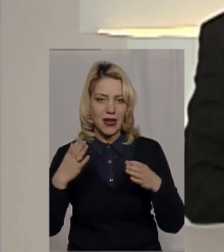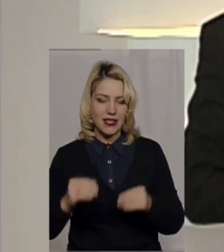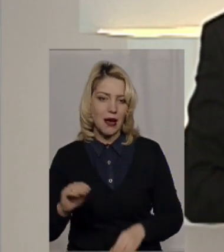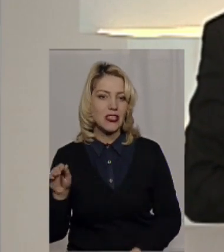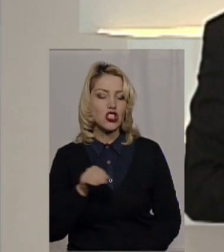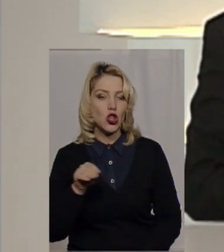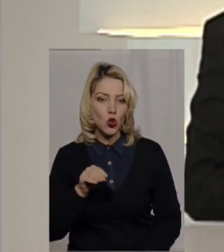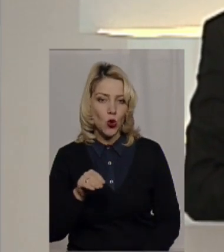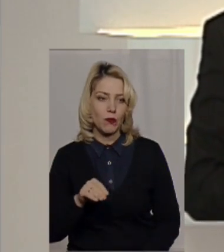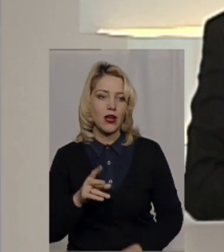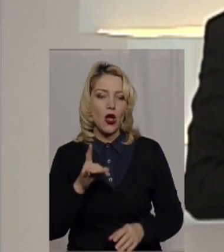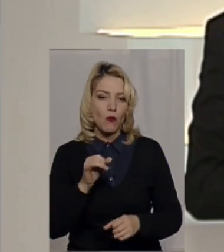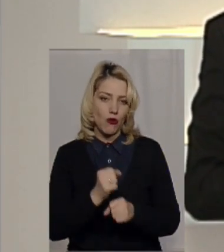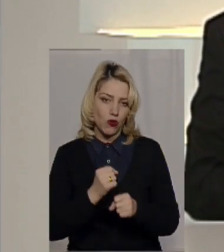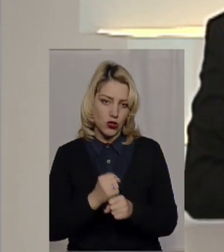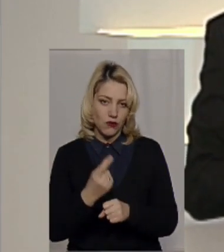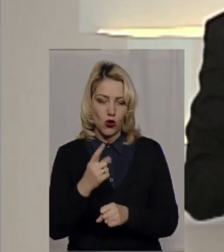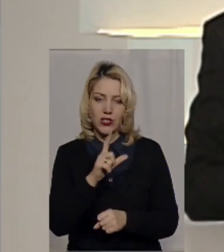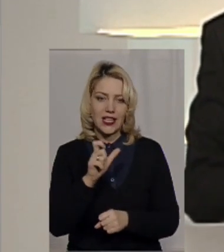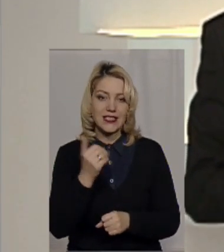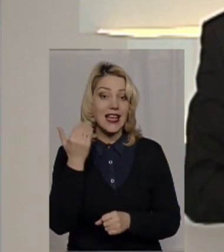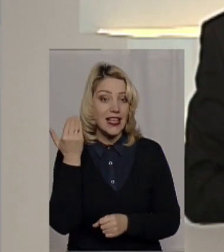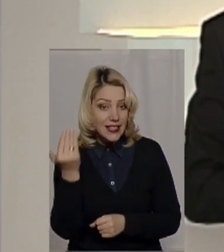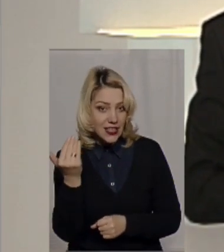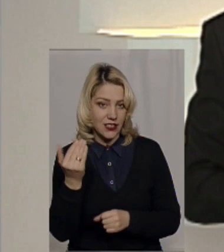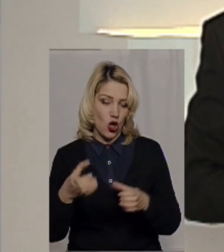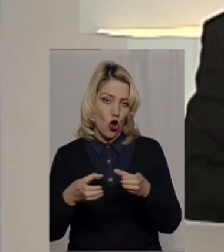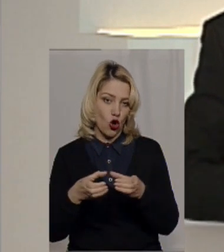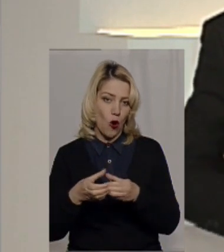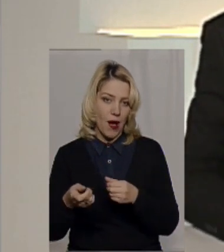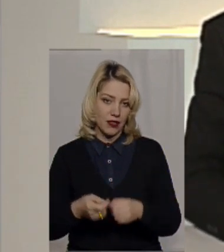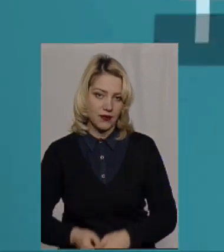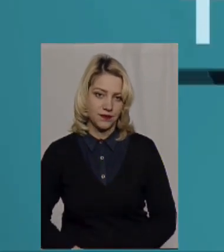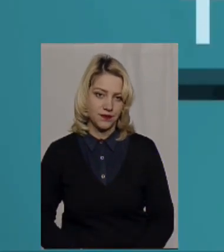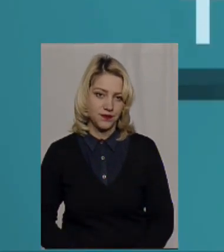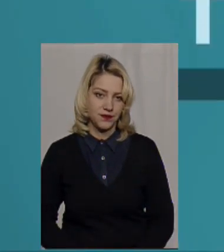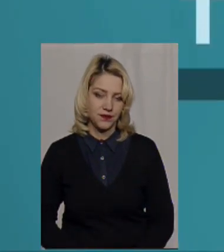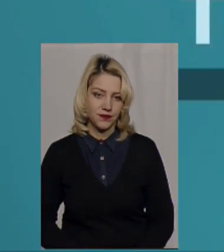Житомир» про функціонування однієї із їхніх громад. Давайте подивимося.